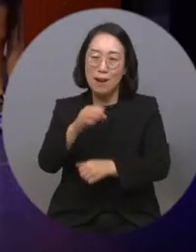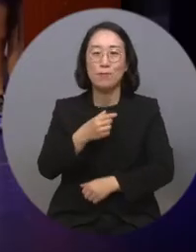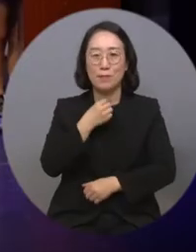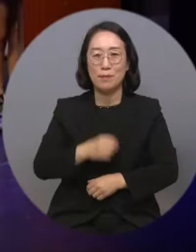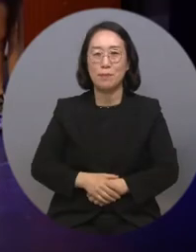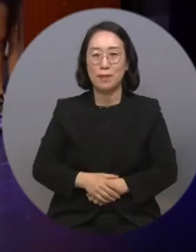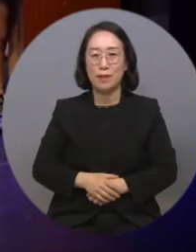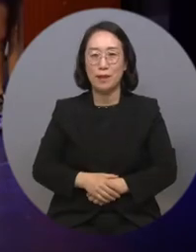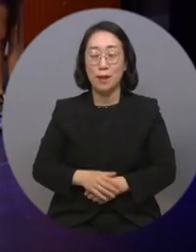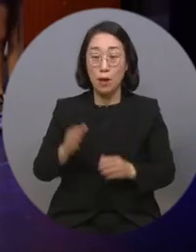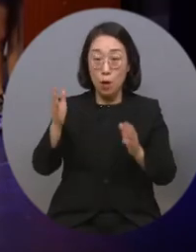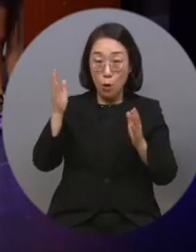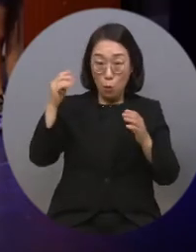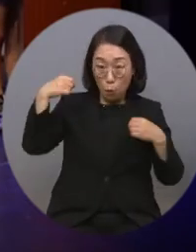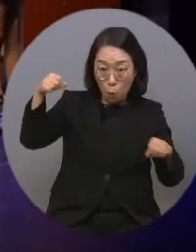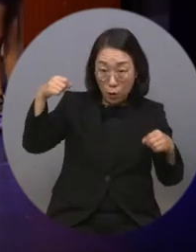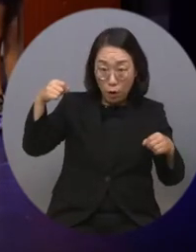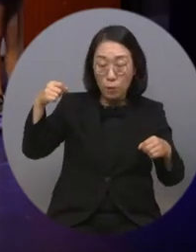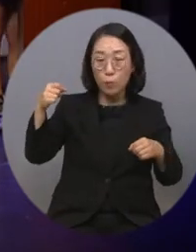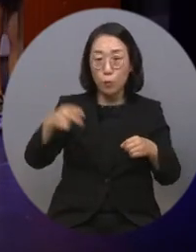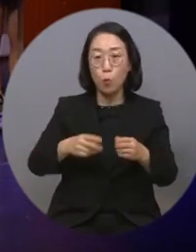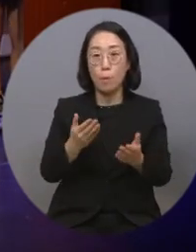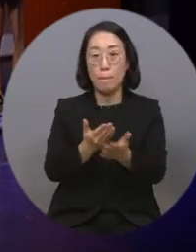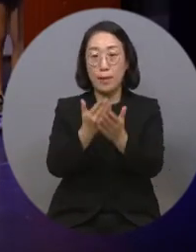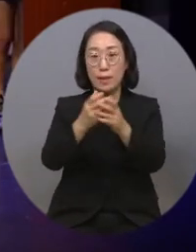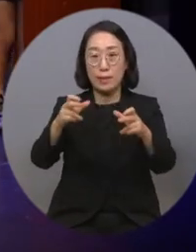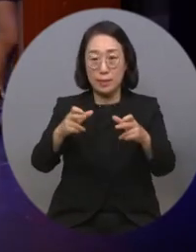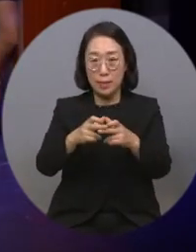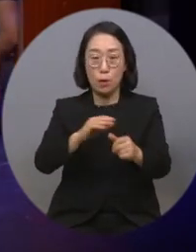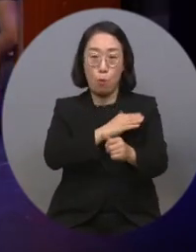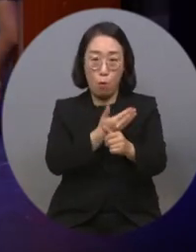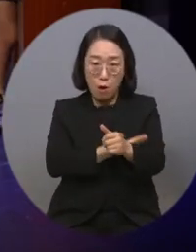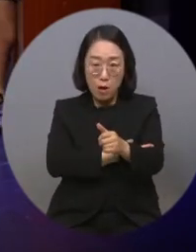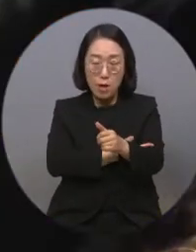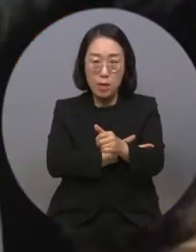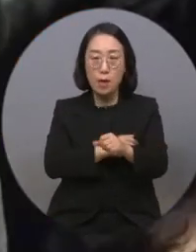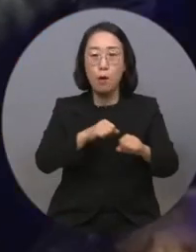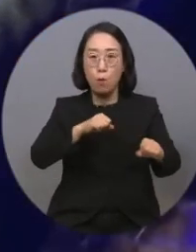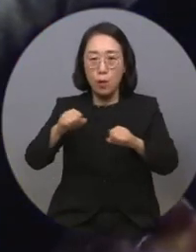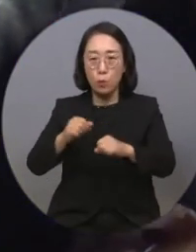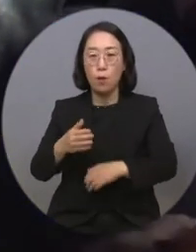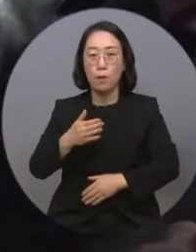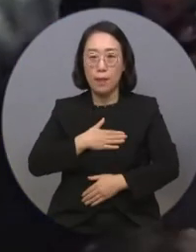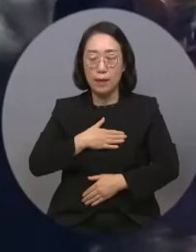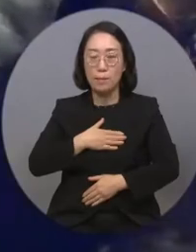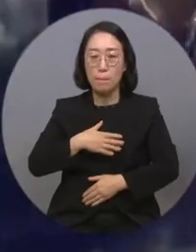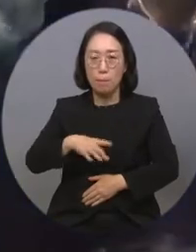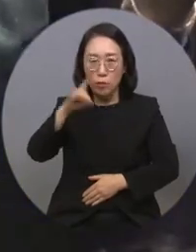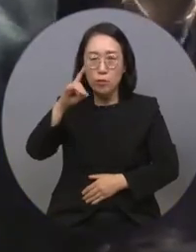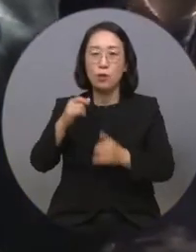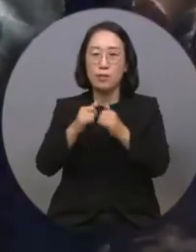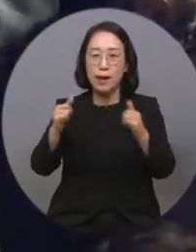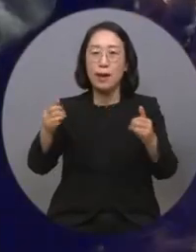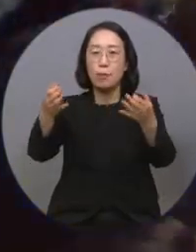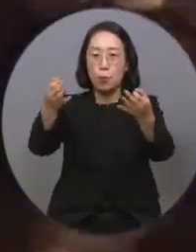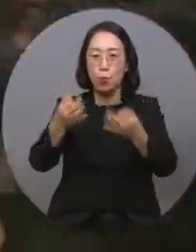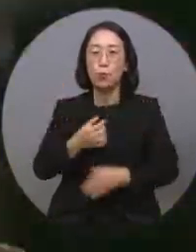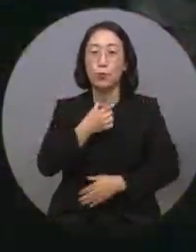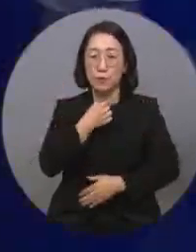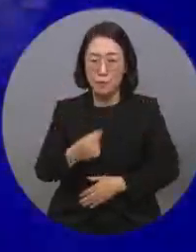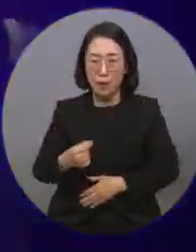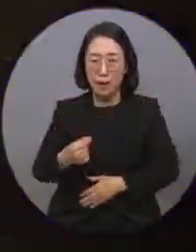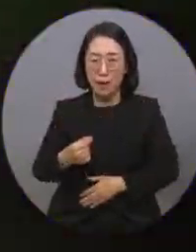공연과 함께 발달 장애인 권리 운동인 피플 퍼스트, 나는 우선 사람으로 알려지길 원한다를